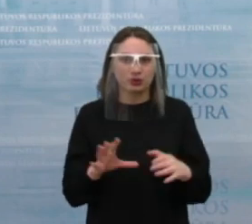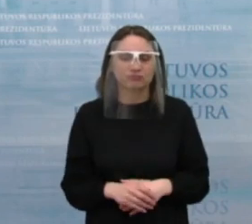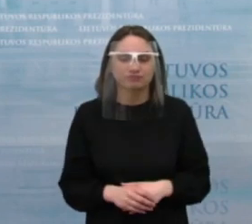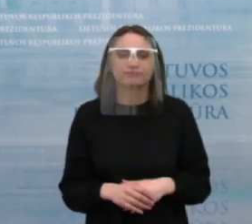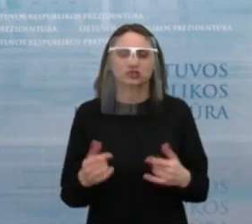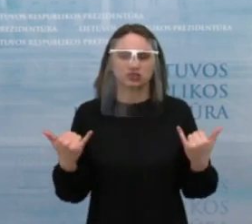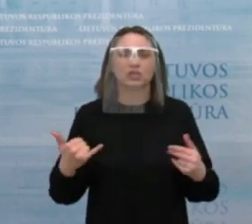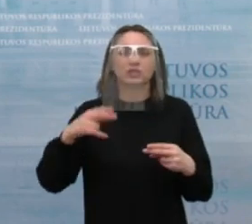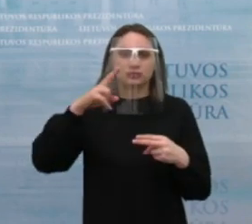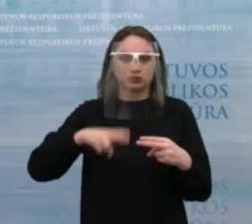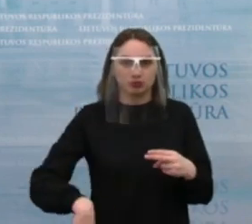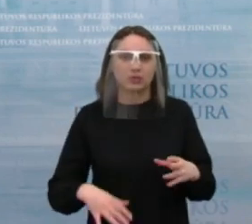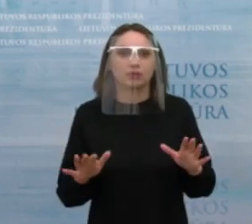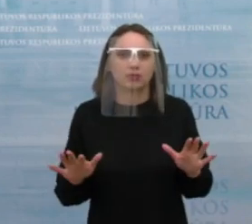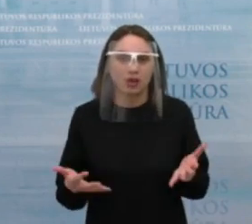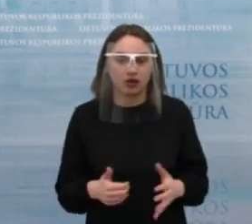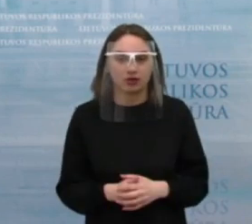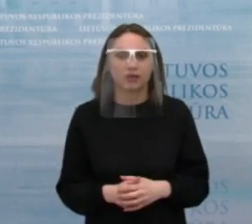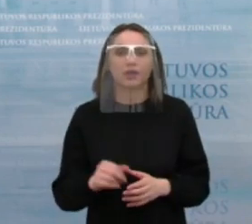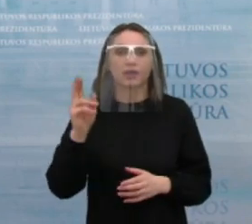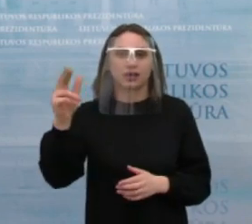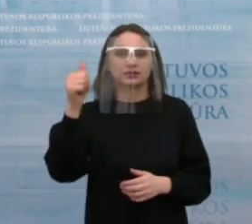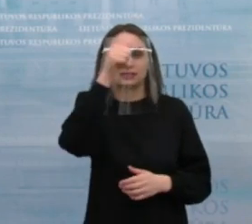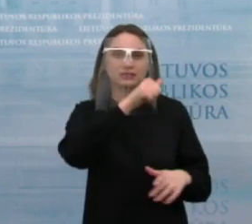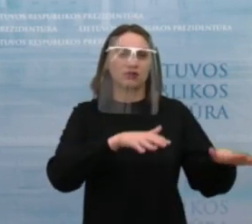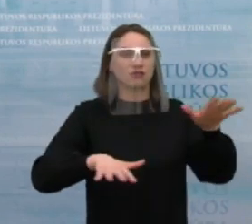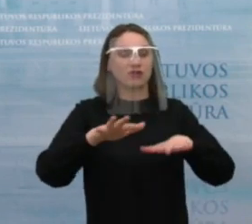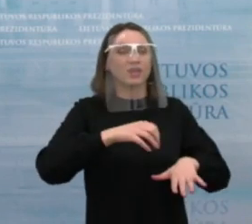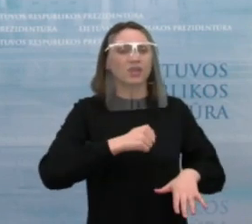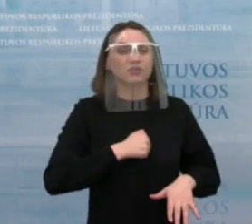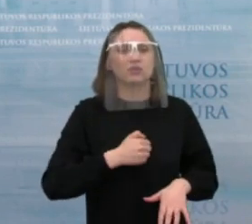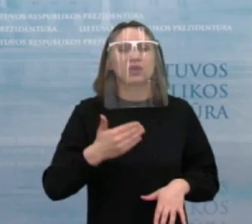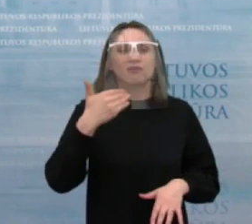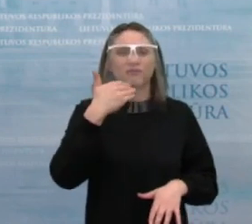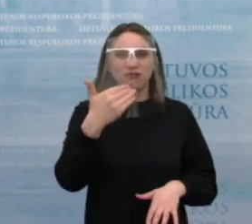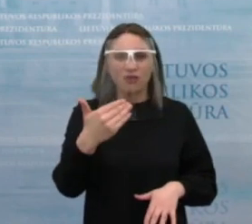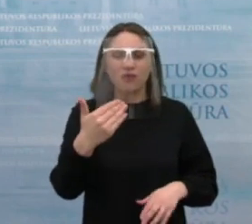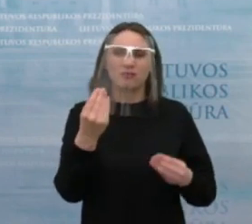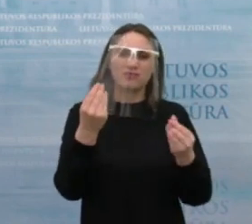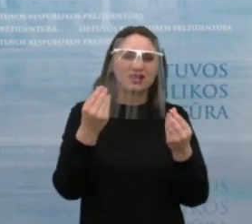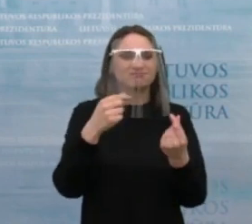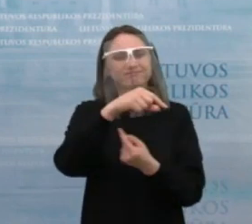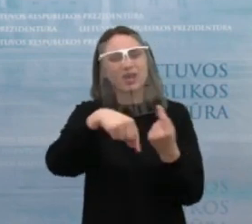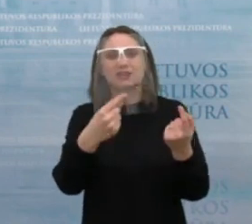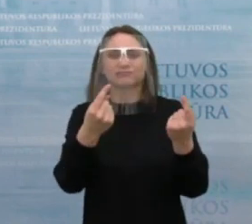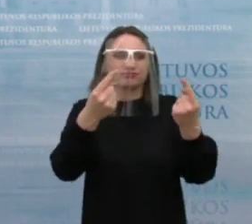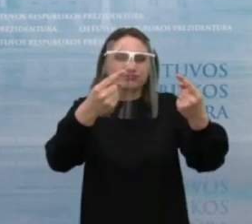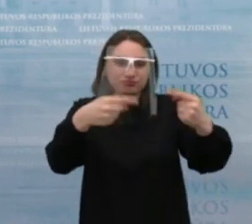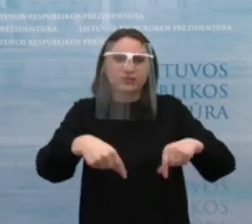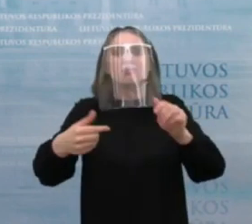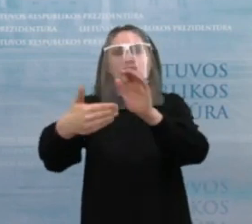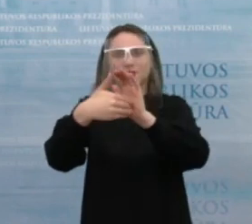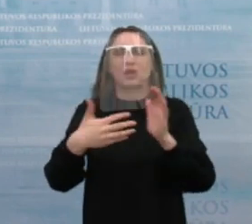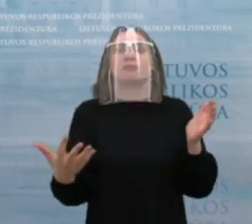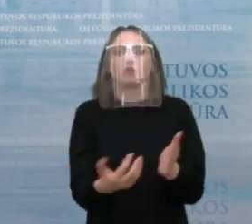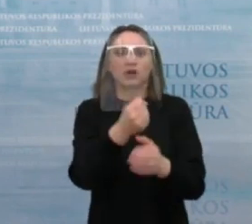yra priimta šiandieną, kad savarankiškai dirbantieji, kuriuo apyvartą krito, taip pat galės gauti paramą ir šičia